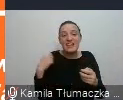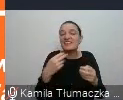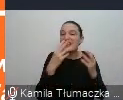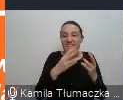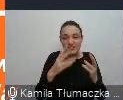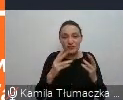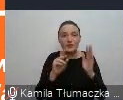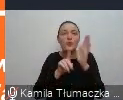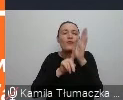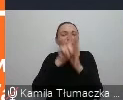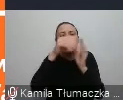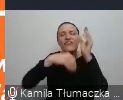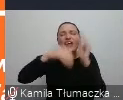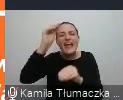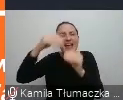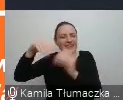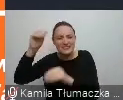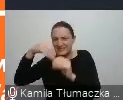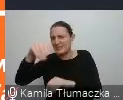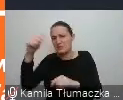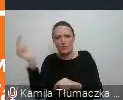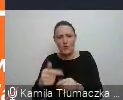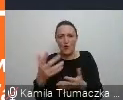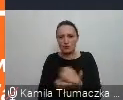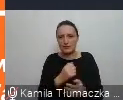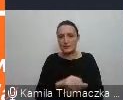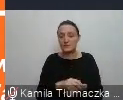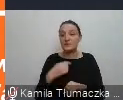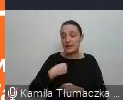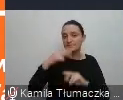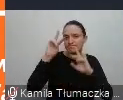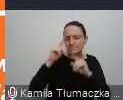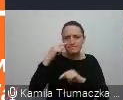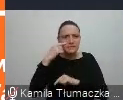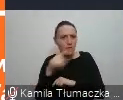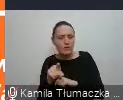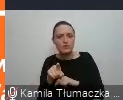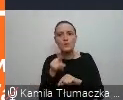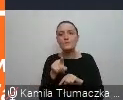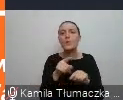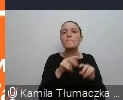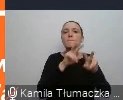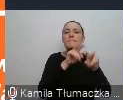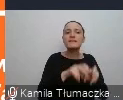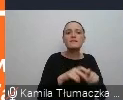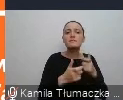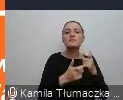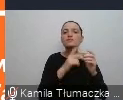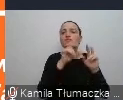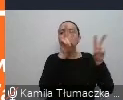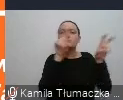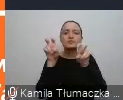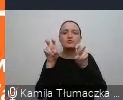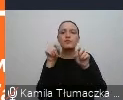normy przekraczają, więc ona już jest nieaktualna, ale co ja zauważyłam w przypadku, kiedy to badanie jest cytowane? Przede